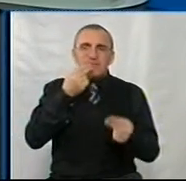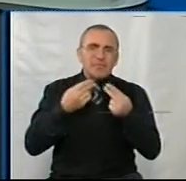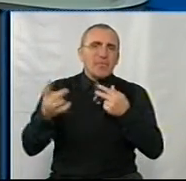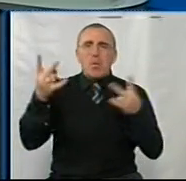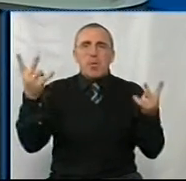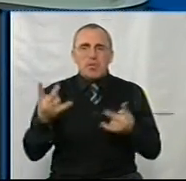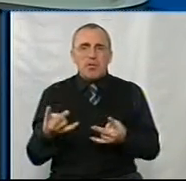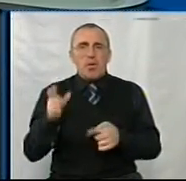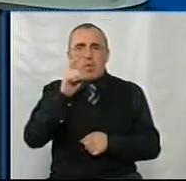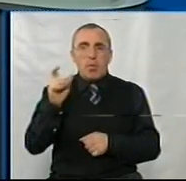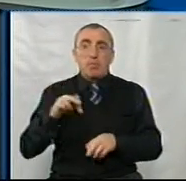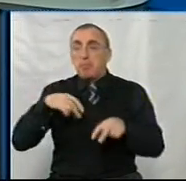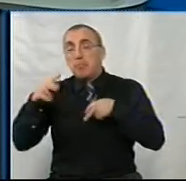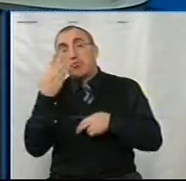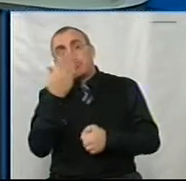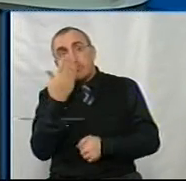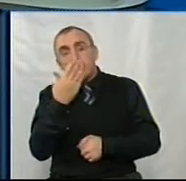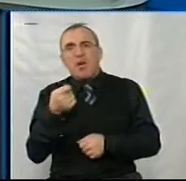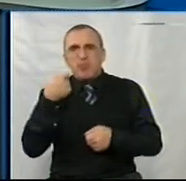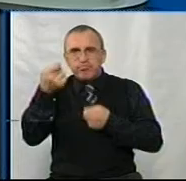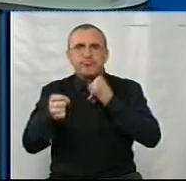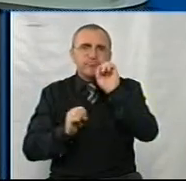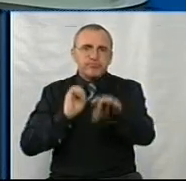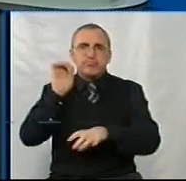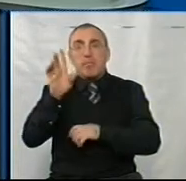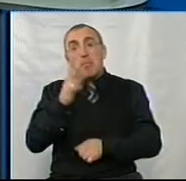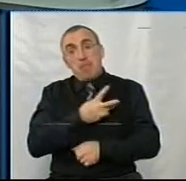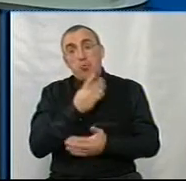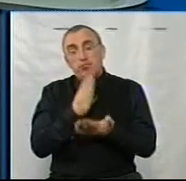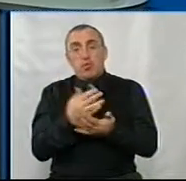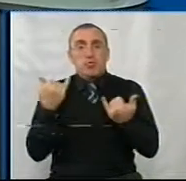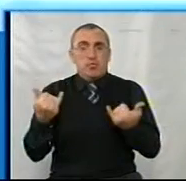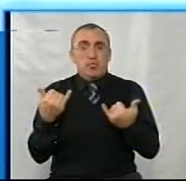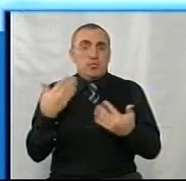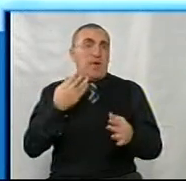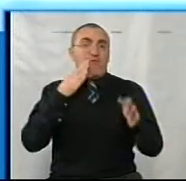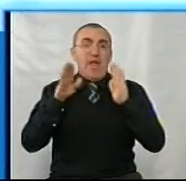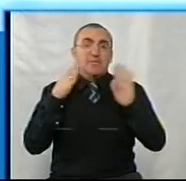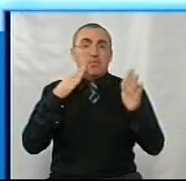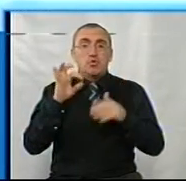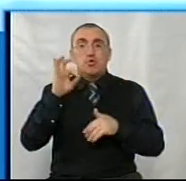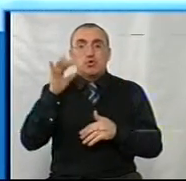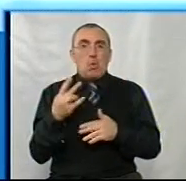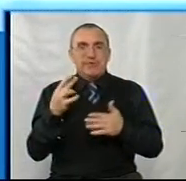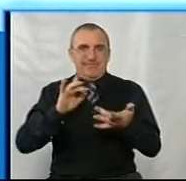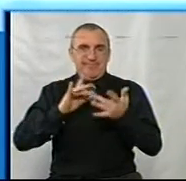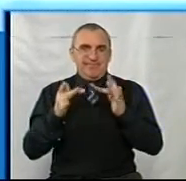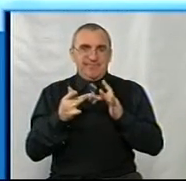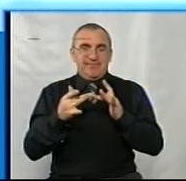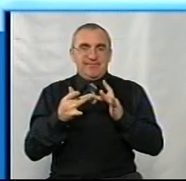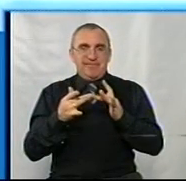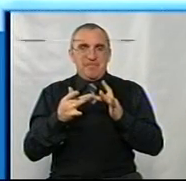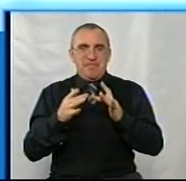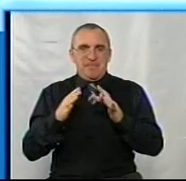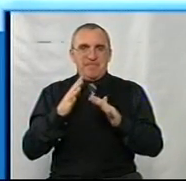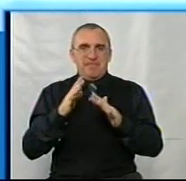потребували. Люди проходили, читали, несли. Якщо мали на те бажання. Сьогодні це Фейсбук, це соцмережі. Написали і